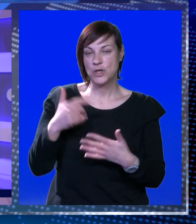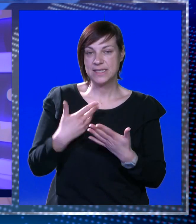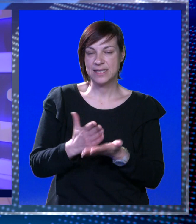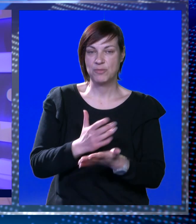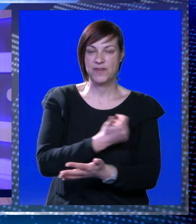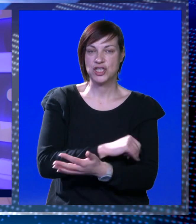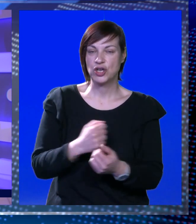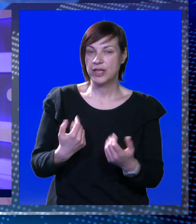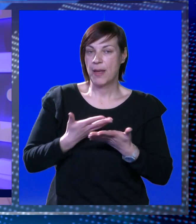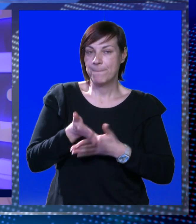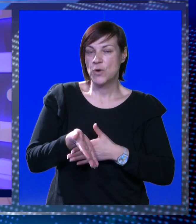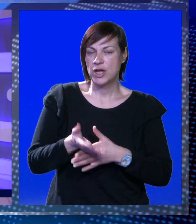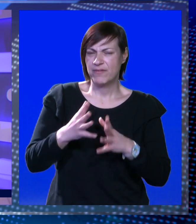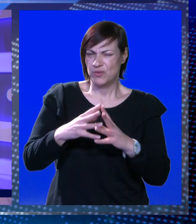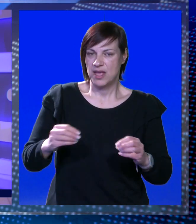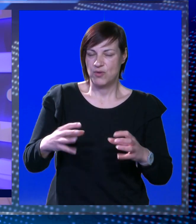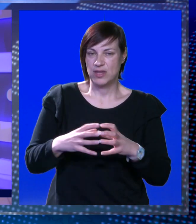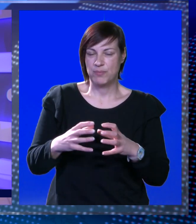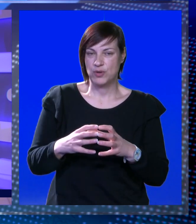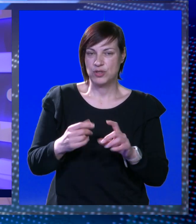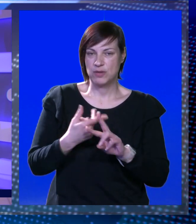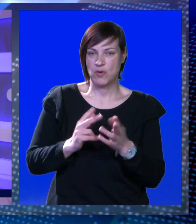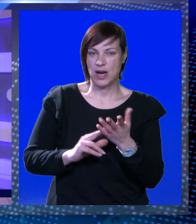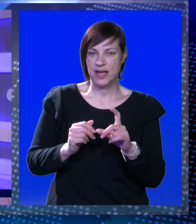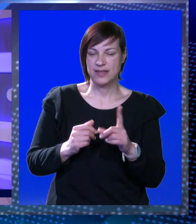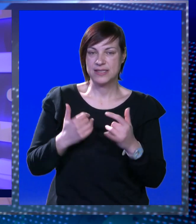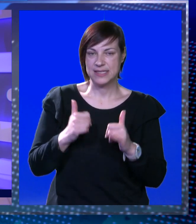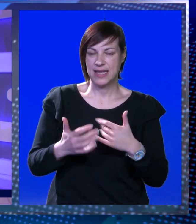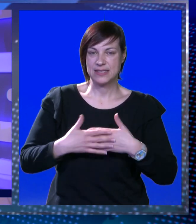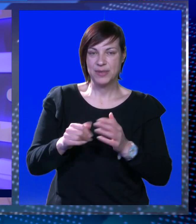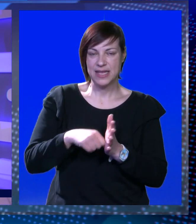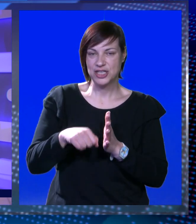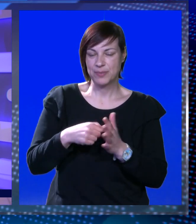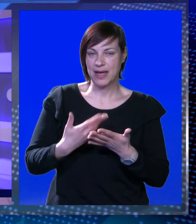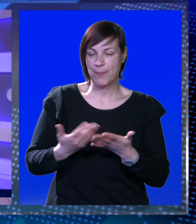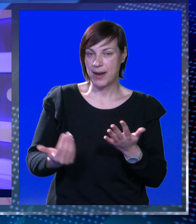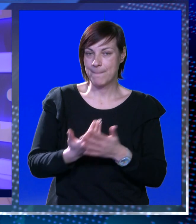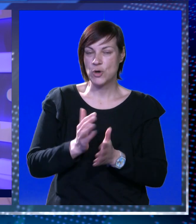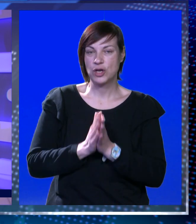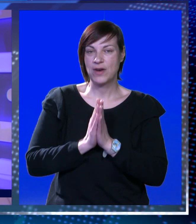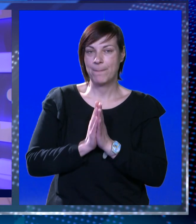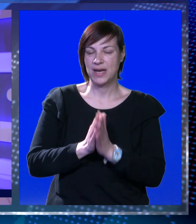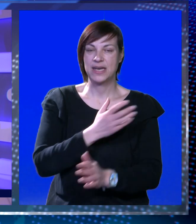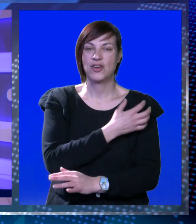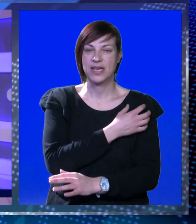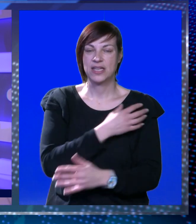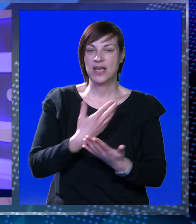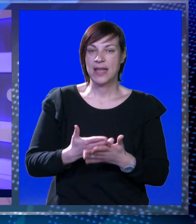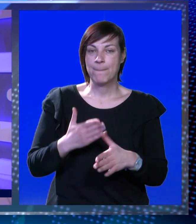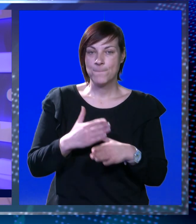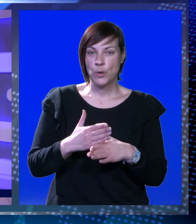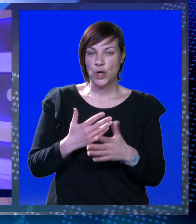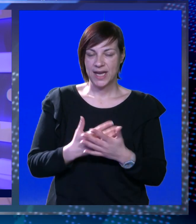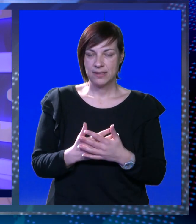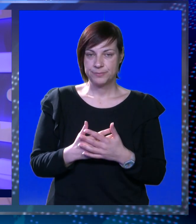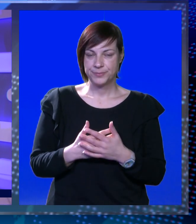Podsjetimo, oni već godinama borave u doista derutnim prostorima u hladnici. Danas pred našim kamerama ponovno apeliraju na gradonačelnika da